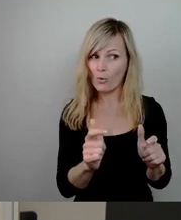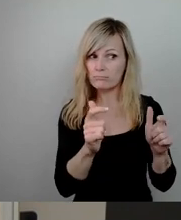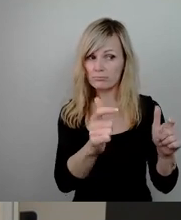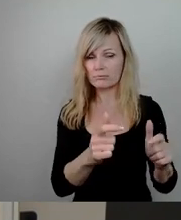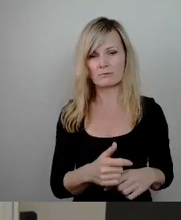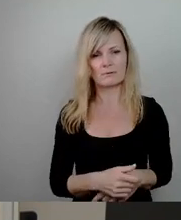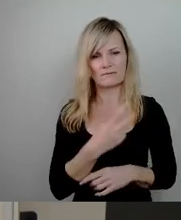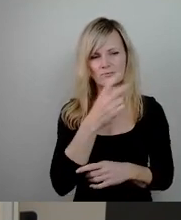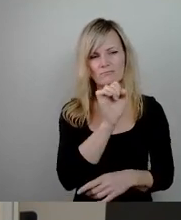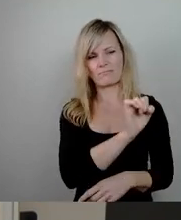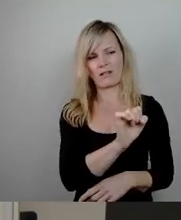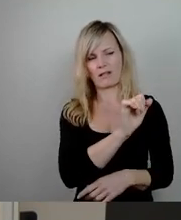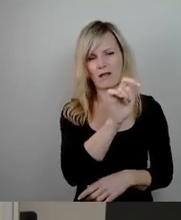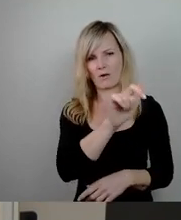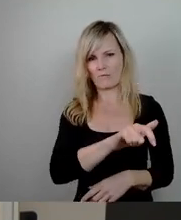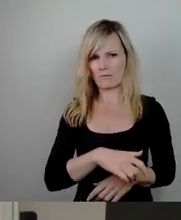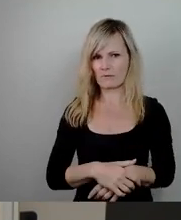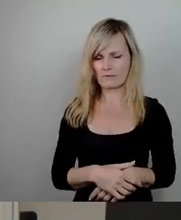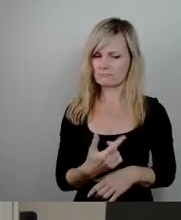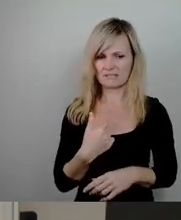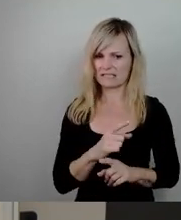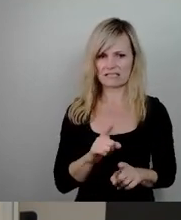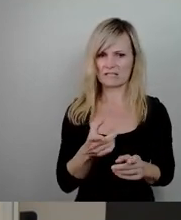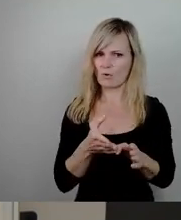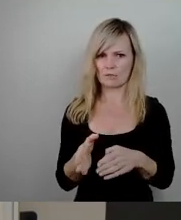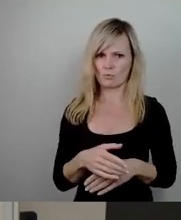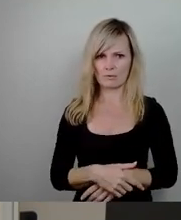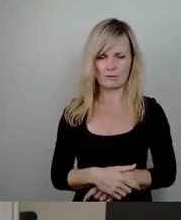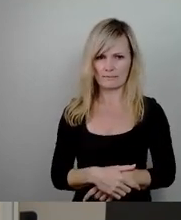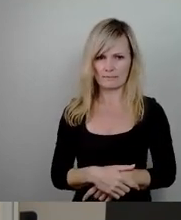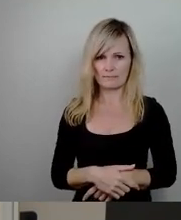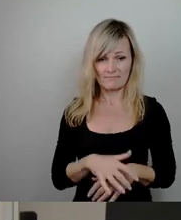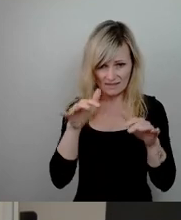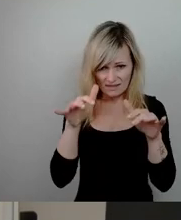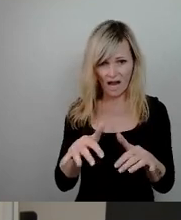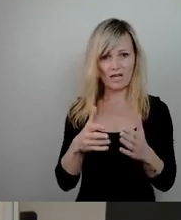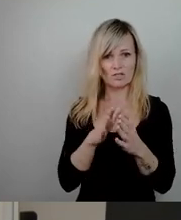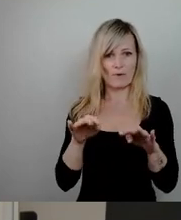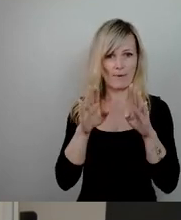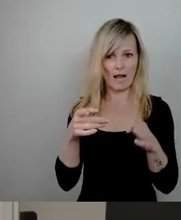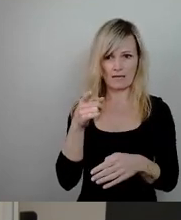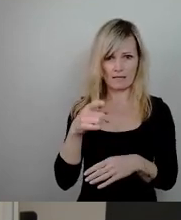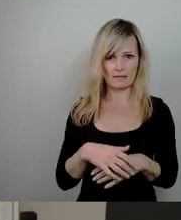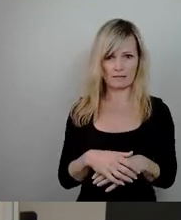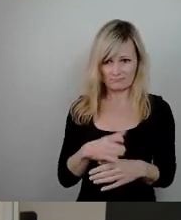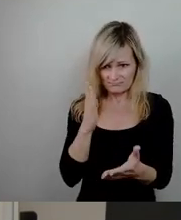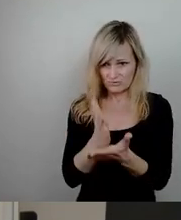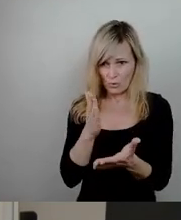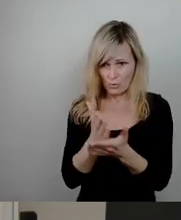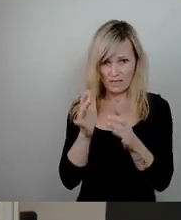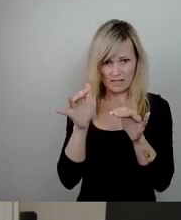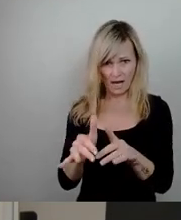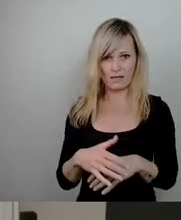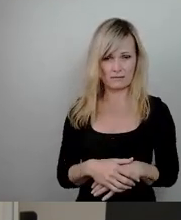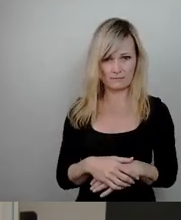streuen. Und das finde ich wirklich nicht in Ordnung. Wir haben hier eine Schwimmhalle, die ist in Betrieb. Und natürlich ist